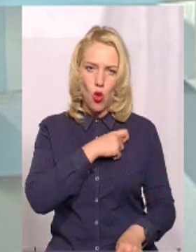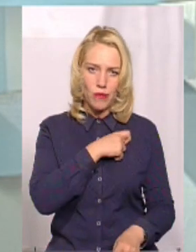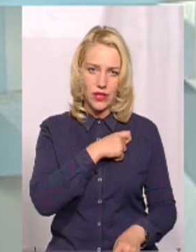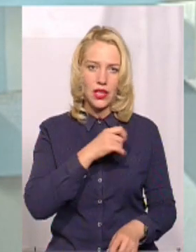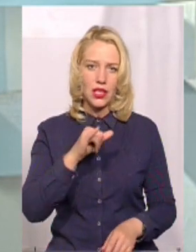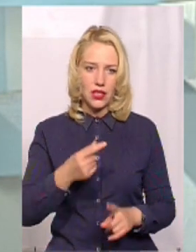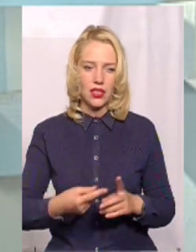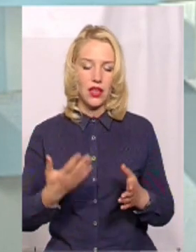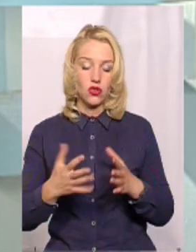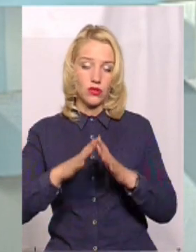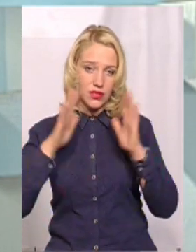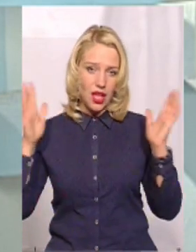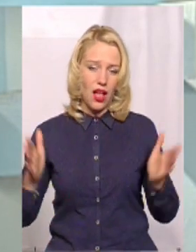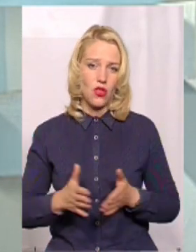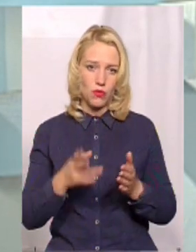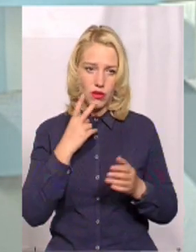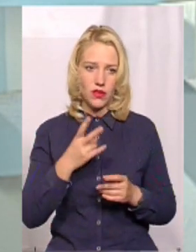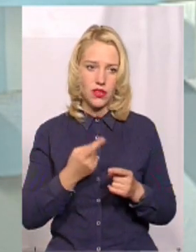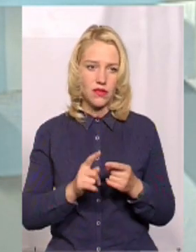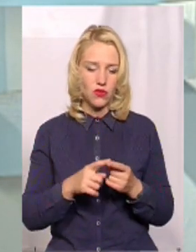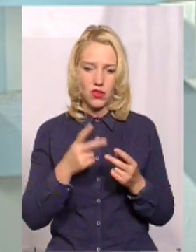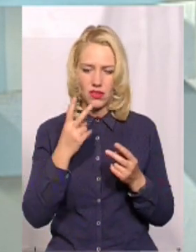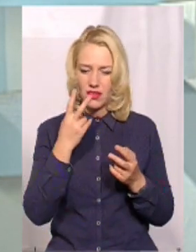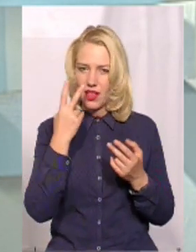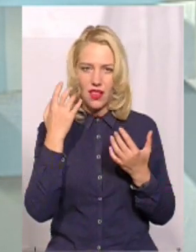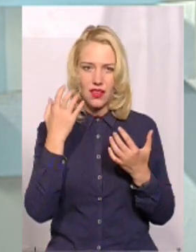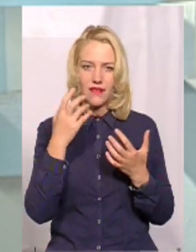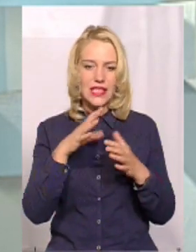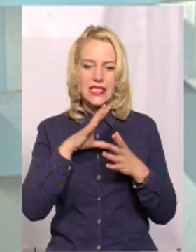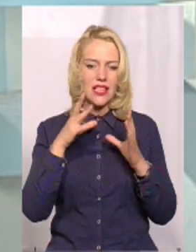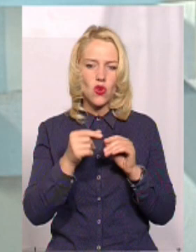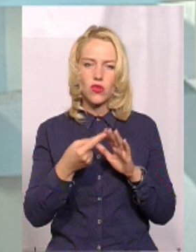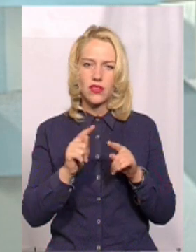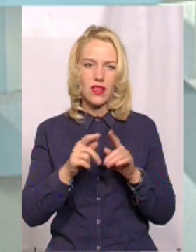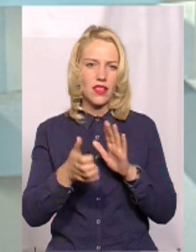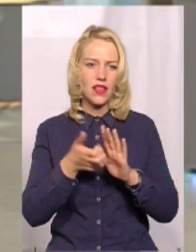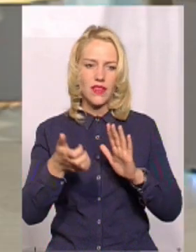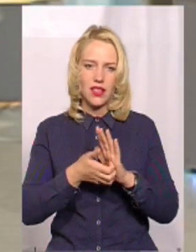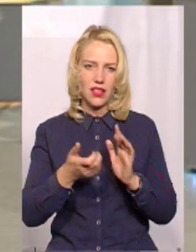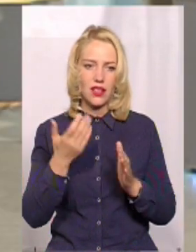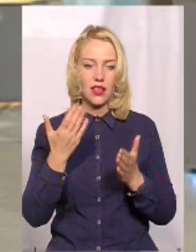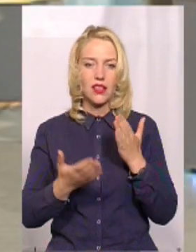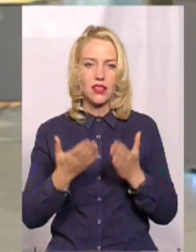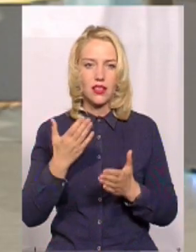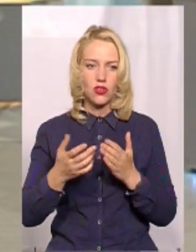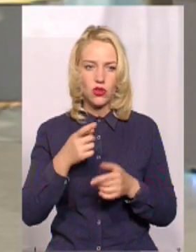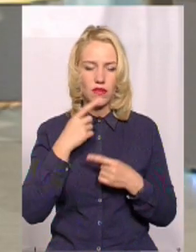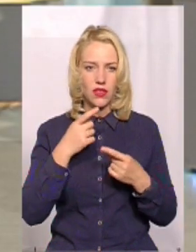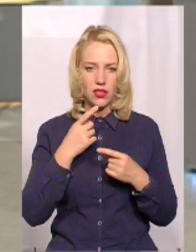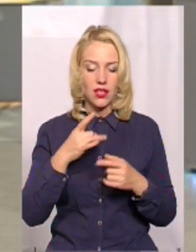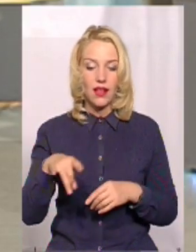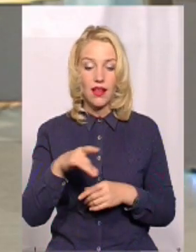якщо картину загальну, то картина загальна, вона не рішається від цього. Це от, якщо взяти